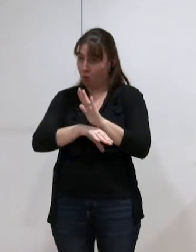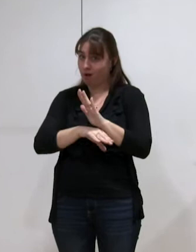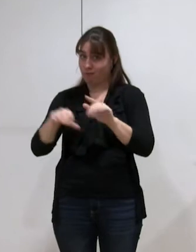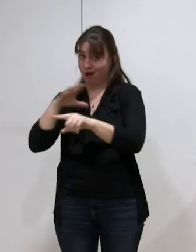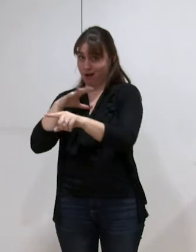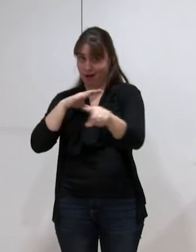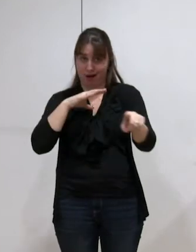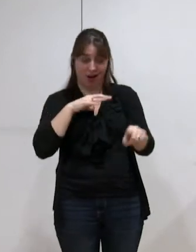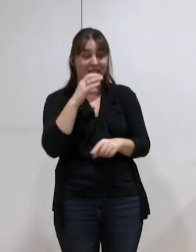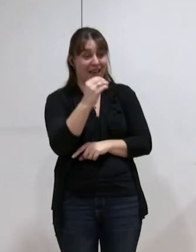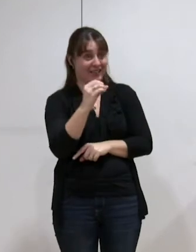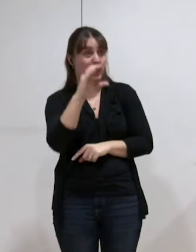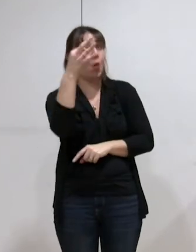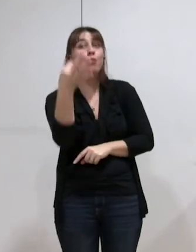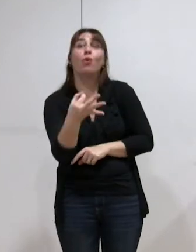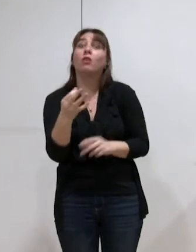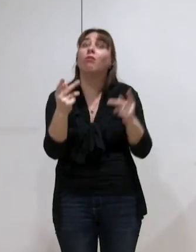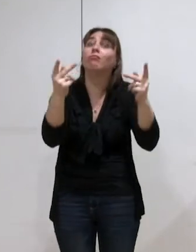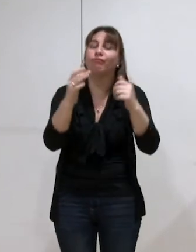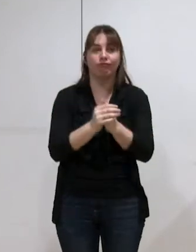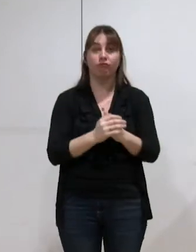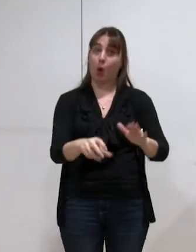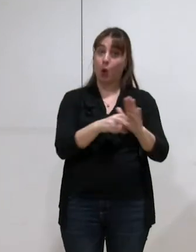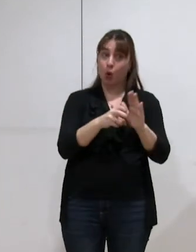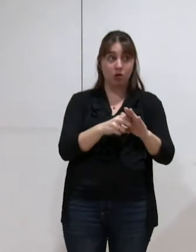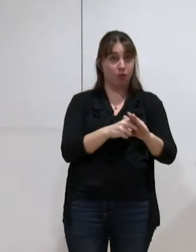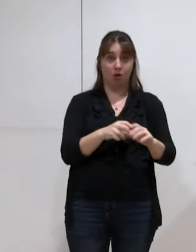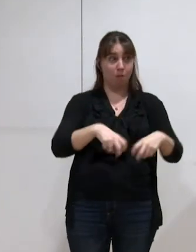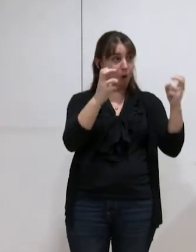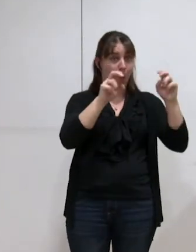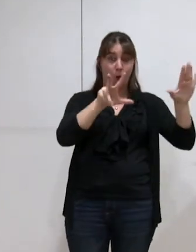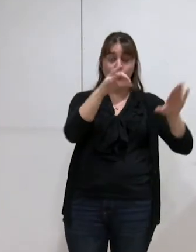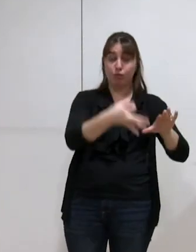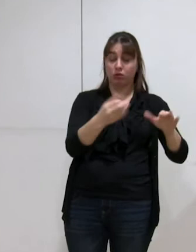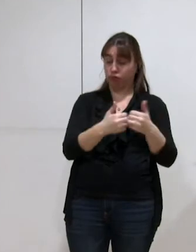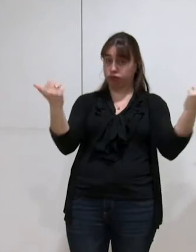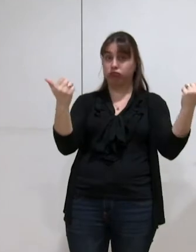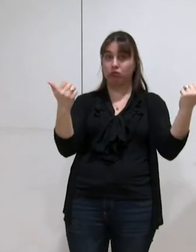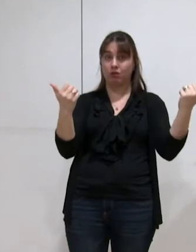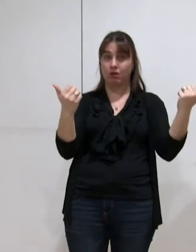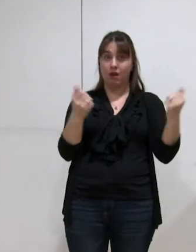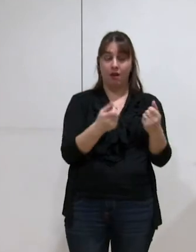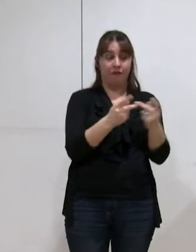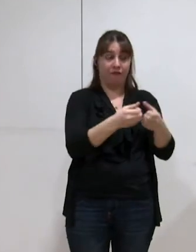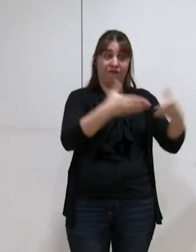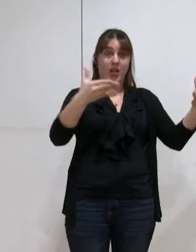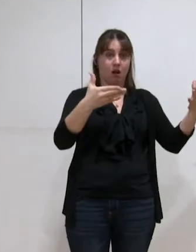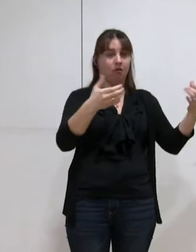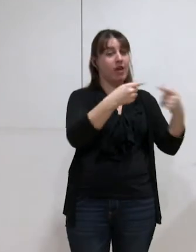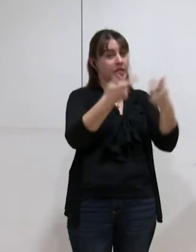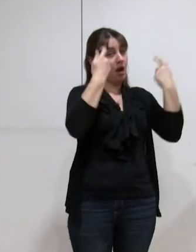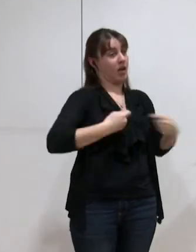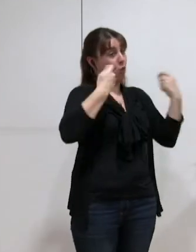valorisé à 0%. Pour la ville de Grenoble, c'est 8%. En d'autres termes, plus c'est gros, plus ça coûte cher.